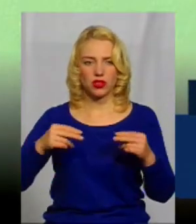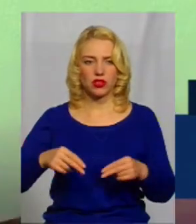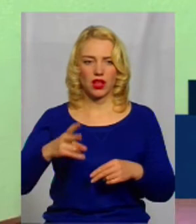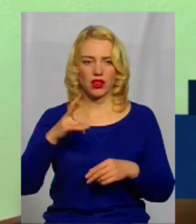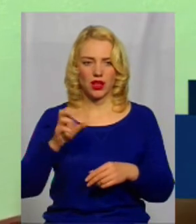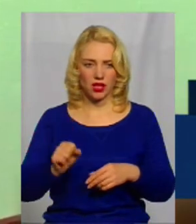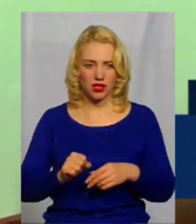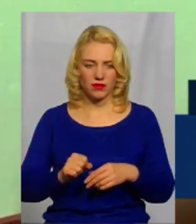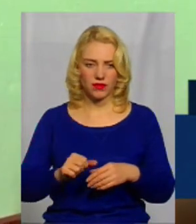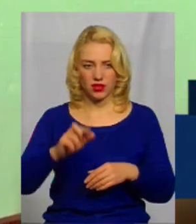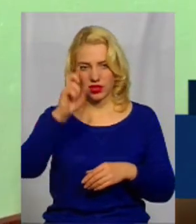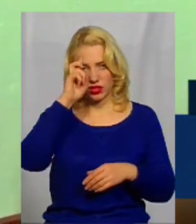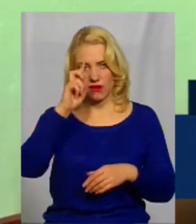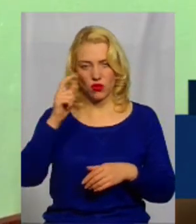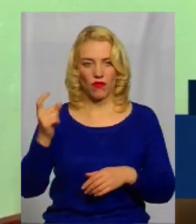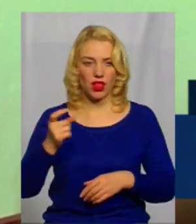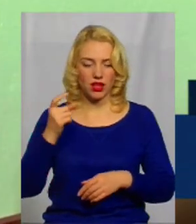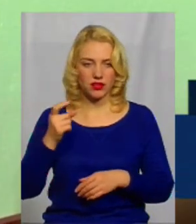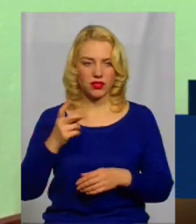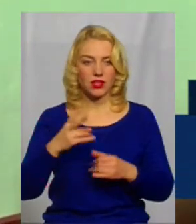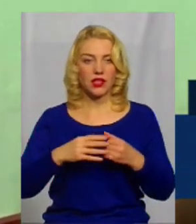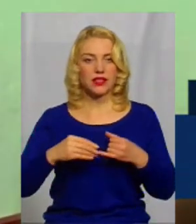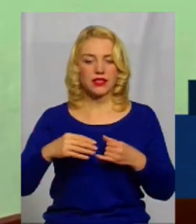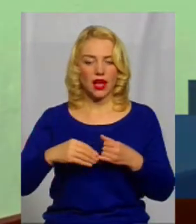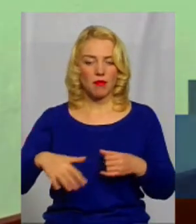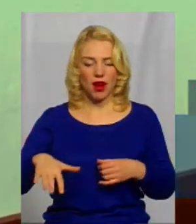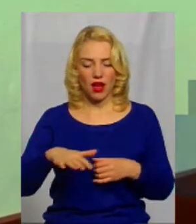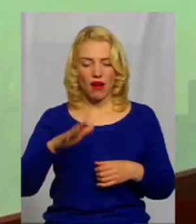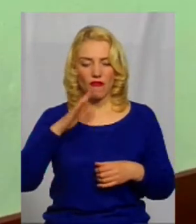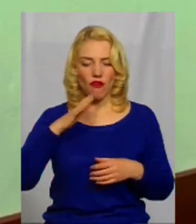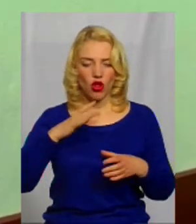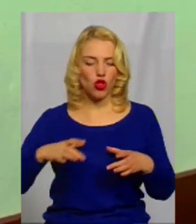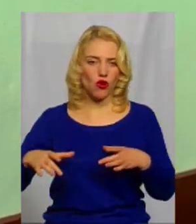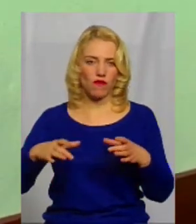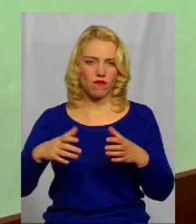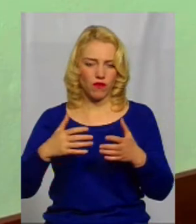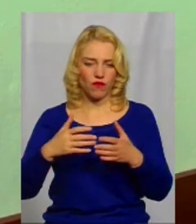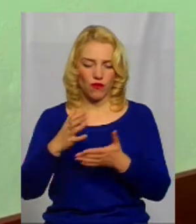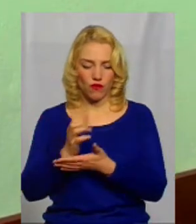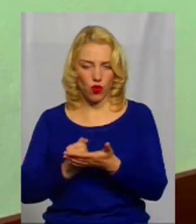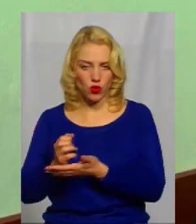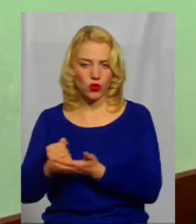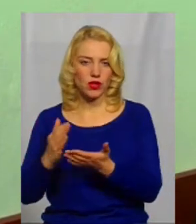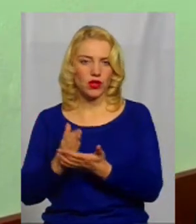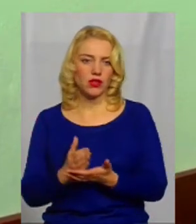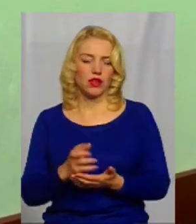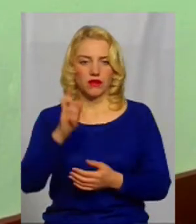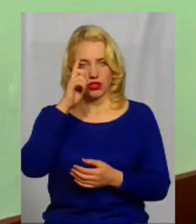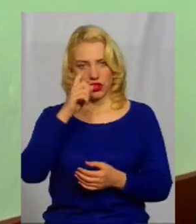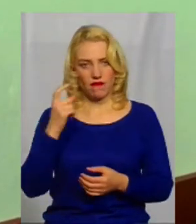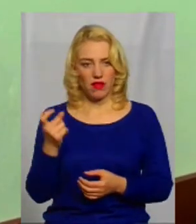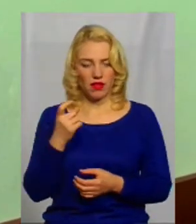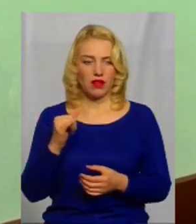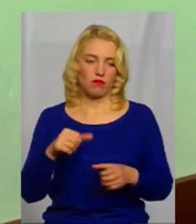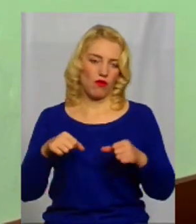державну власність, тобто земля водного фонду є державною власністю. Тому повноваження були